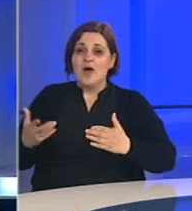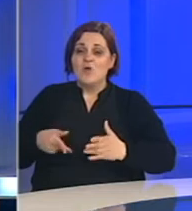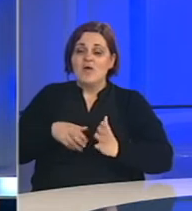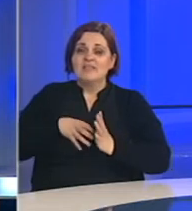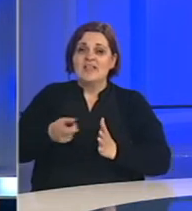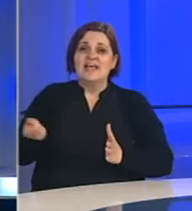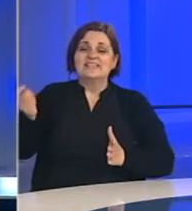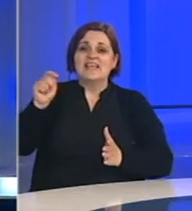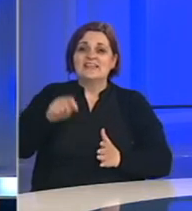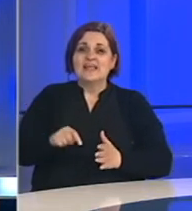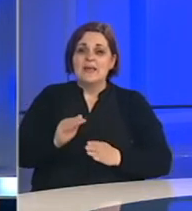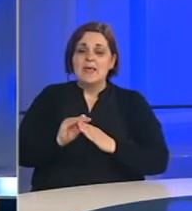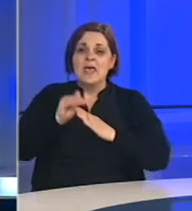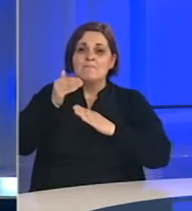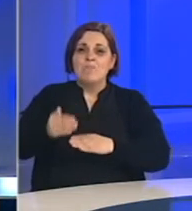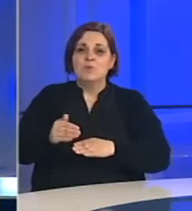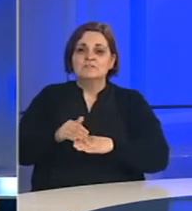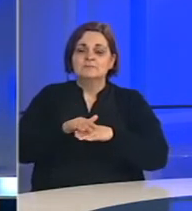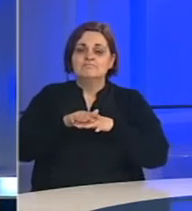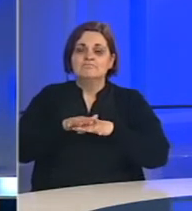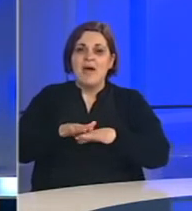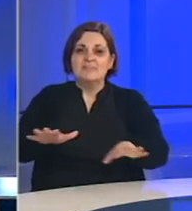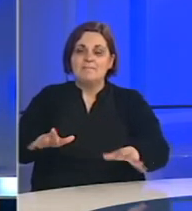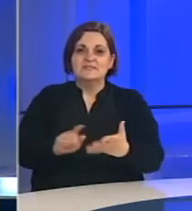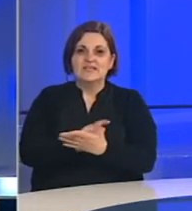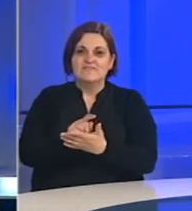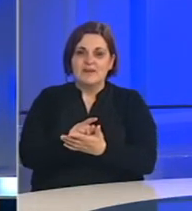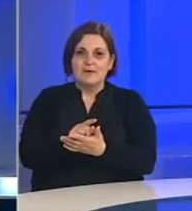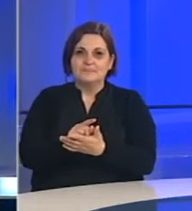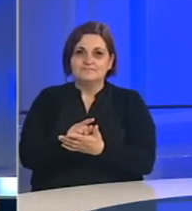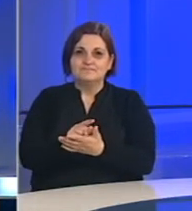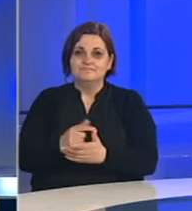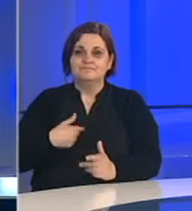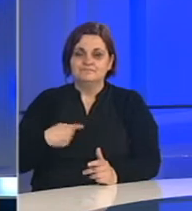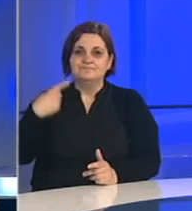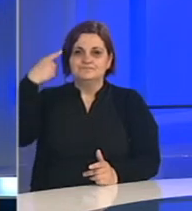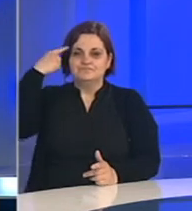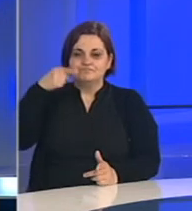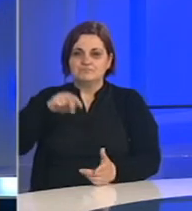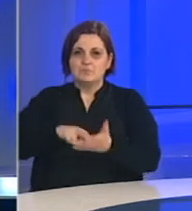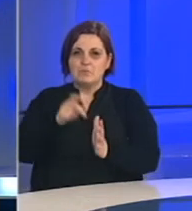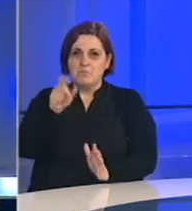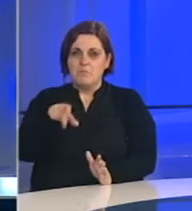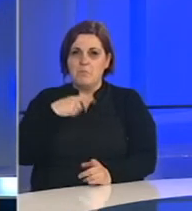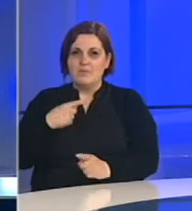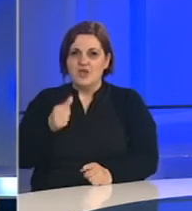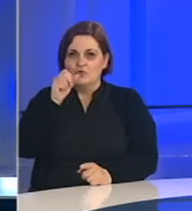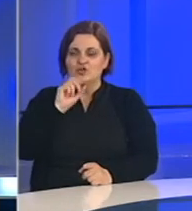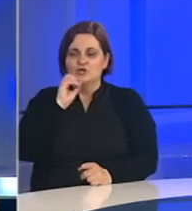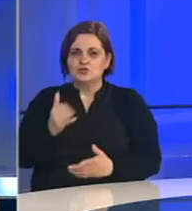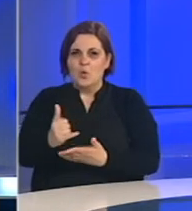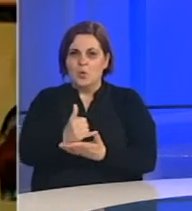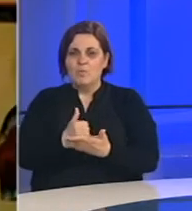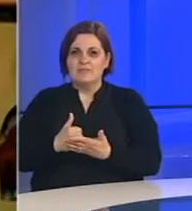nadolazećim post-pandemijskim periodom? Ja mislim da ovi političari koji će zlopotrebiti